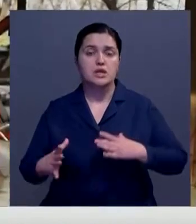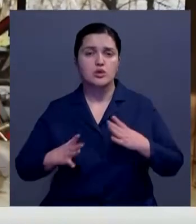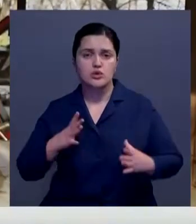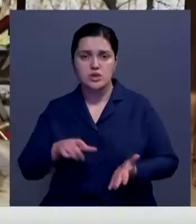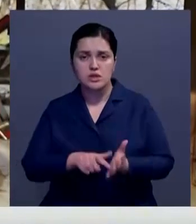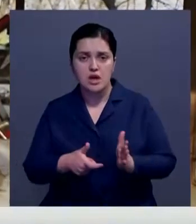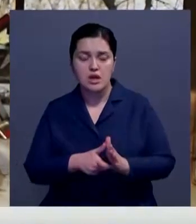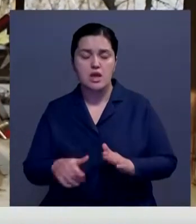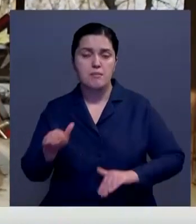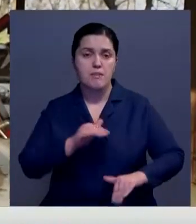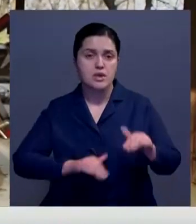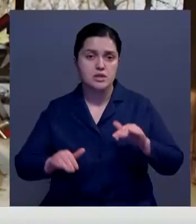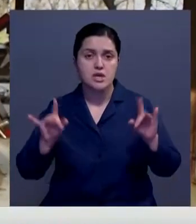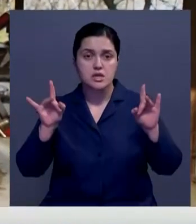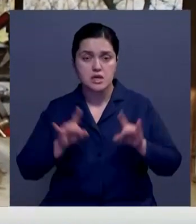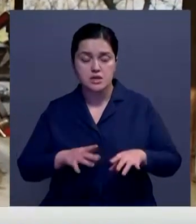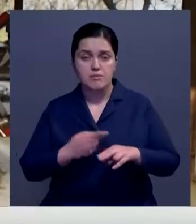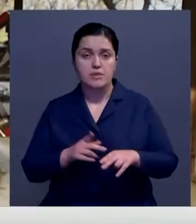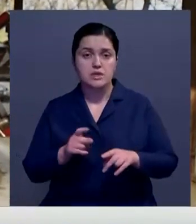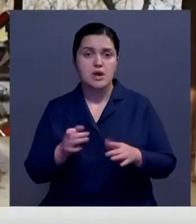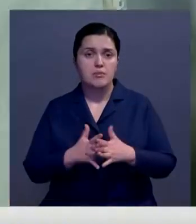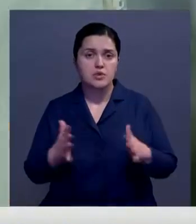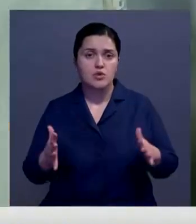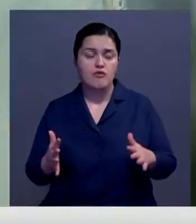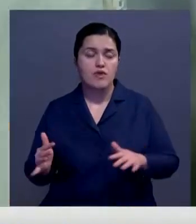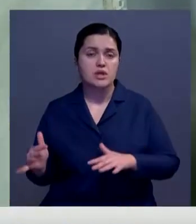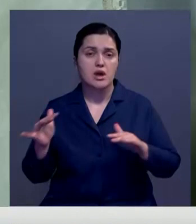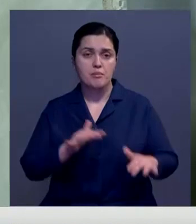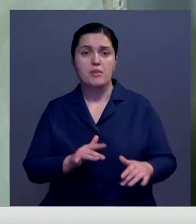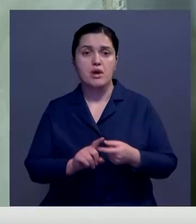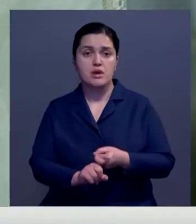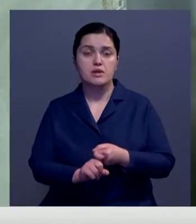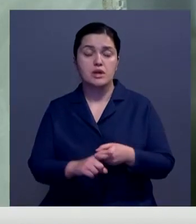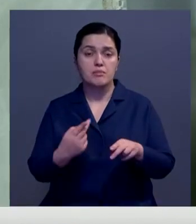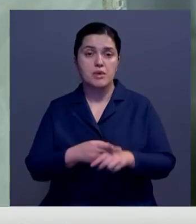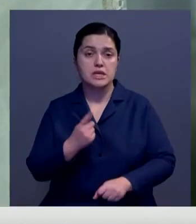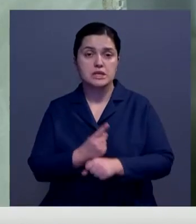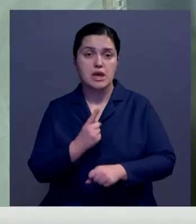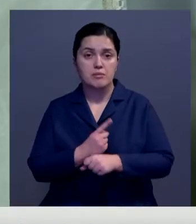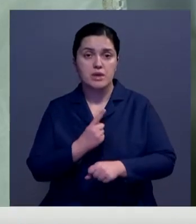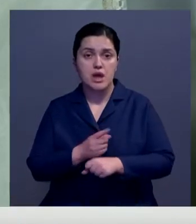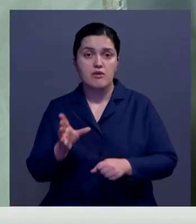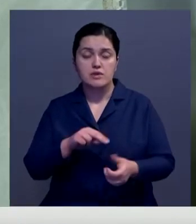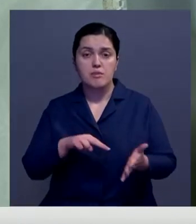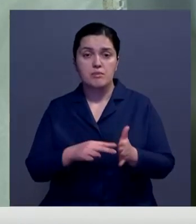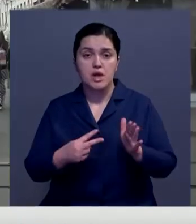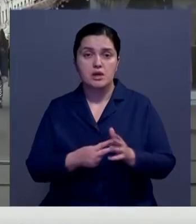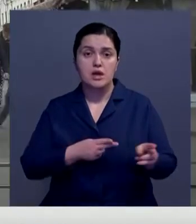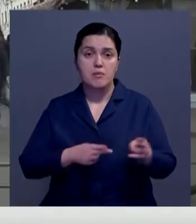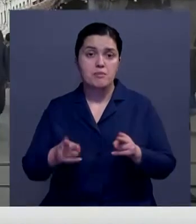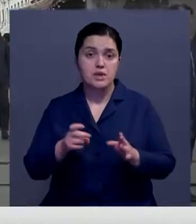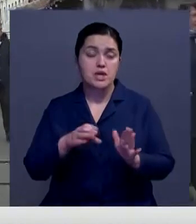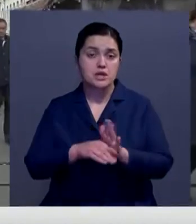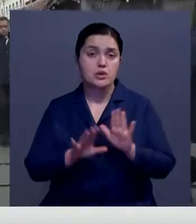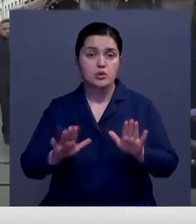бассейны, рестораны и кафе. Из-за большого наплыва инфицированных в больницах страны запретили все плановые операции. Правило не касается